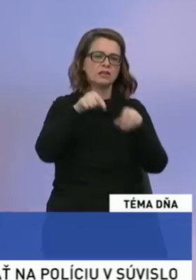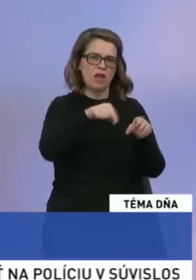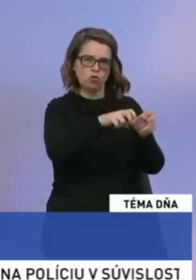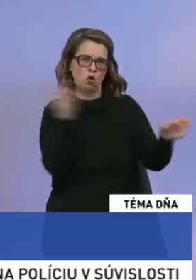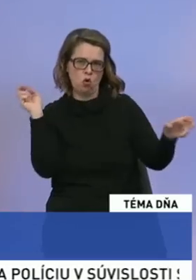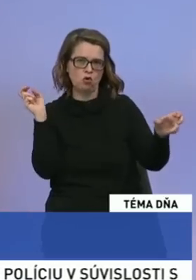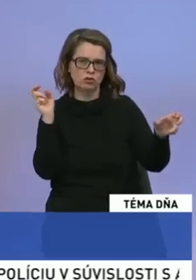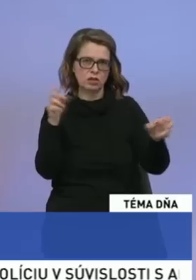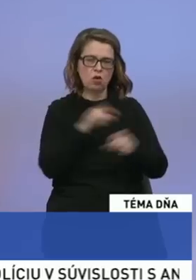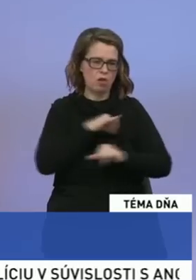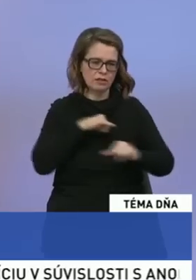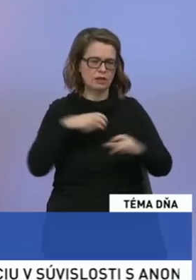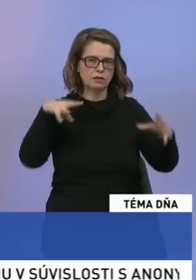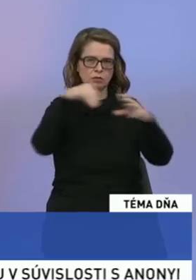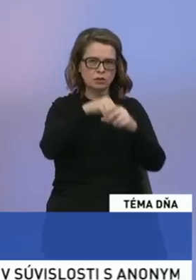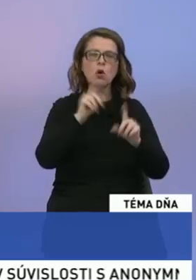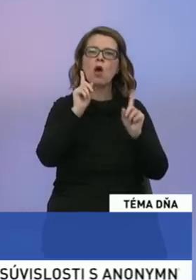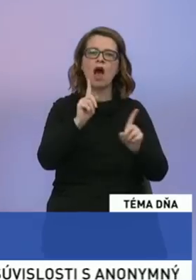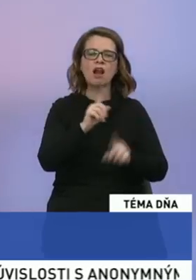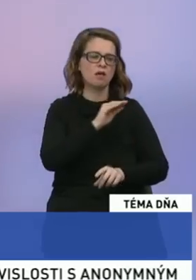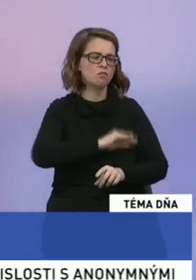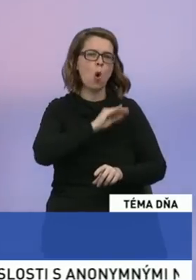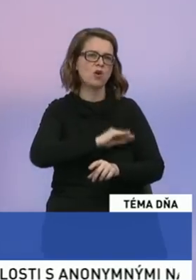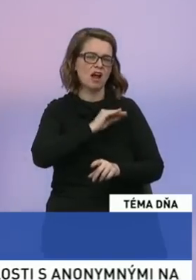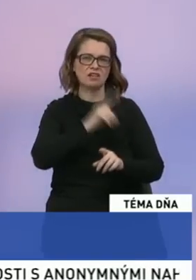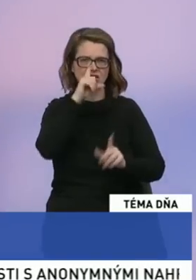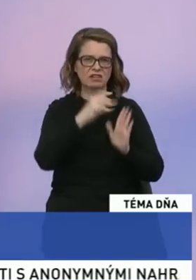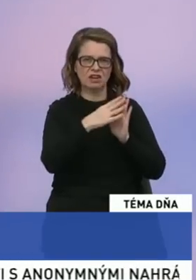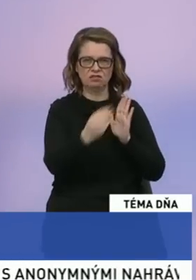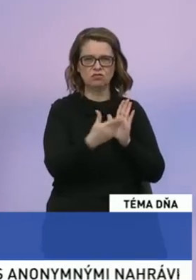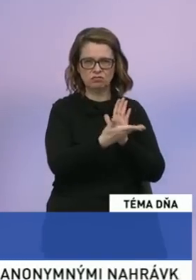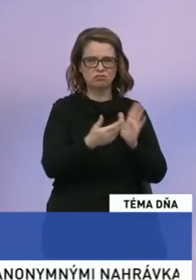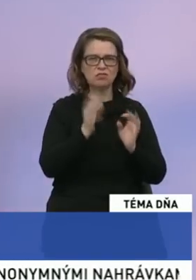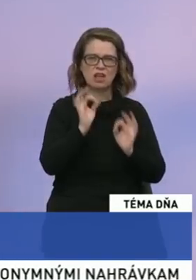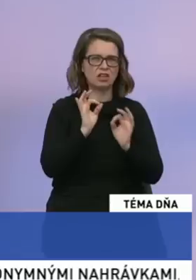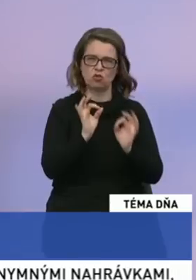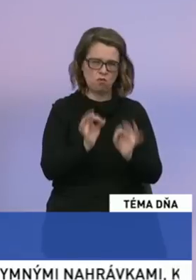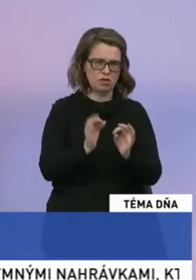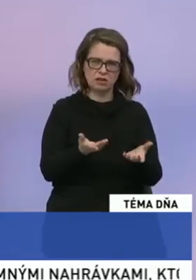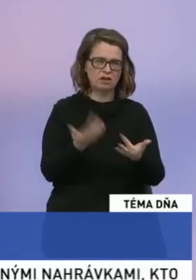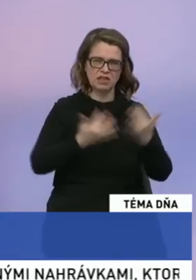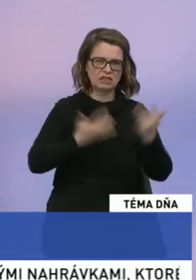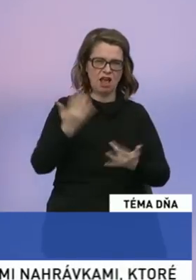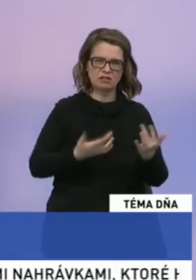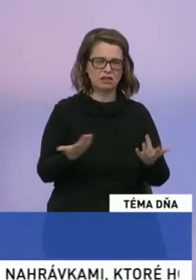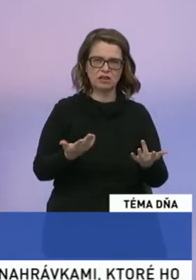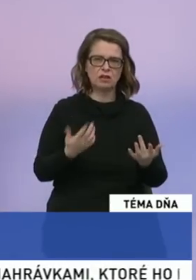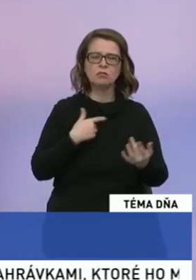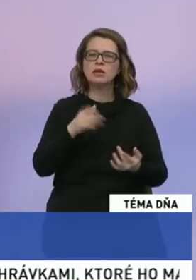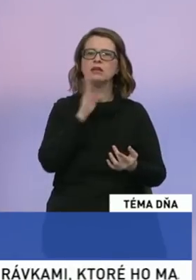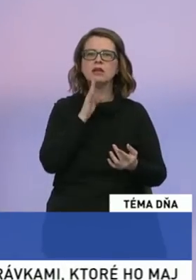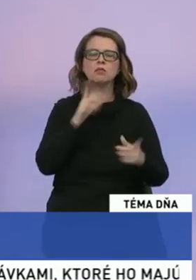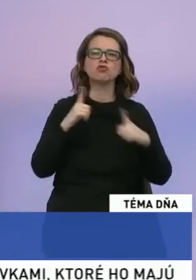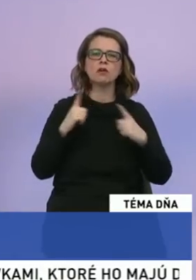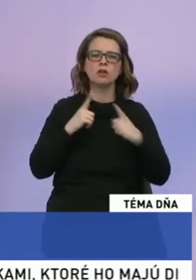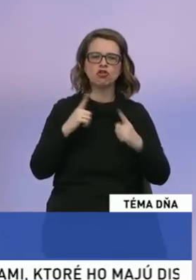na druhej strane treba povedať, že morálne zlý motiv nemôže priniesť dobré výsledky. Nemôžeme čakať primer hne